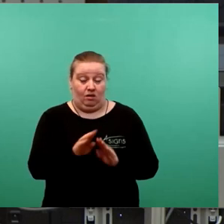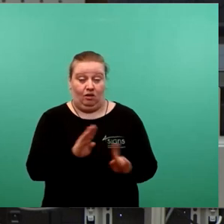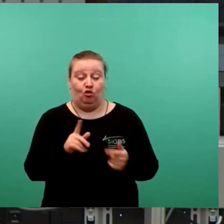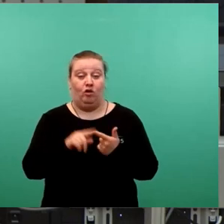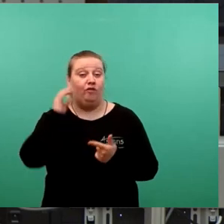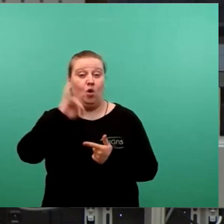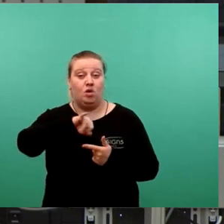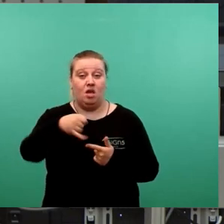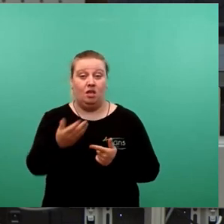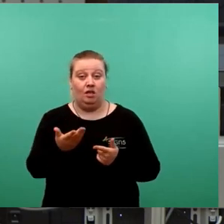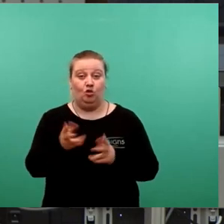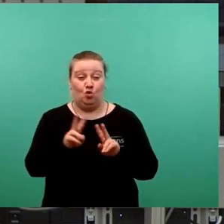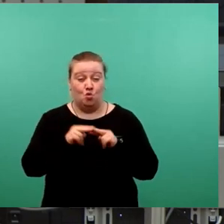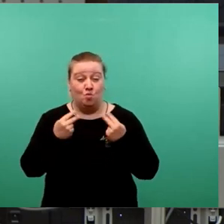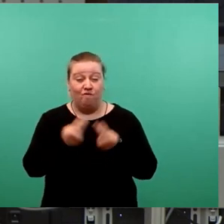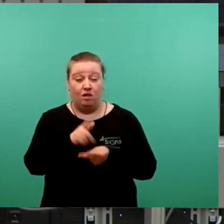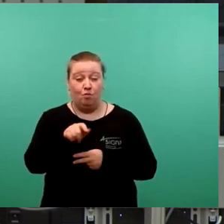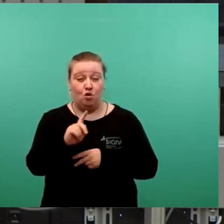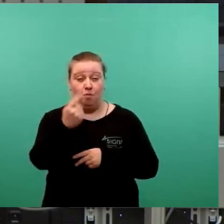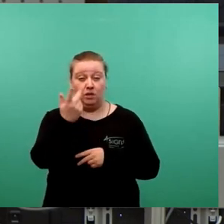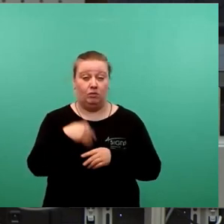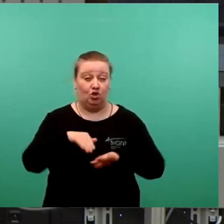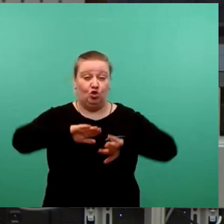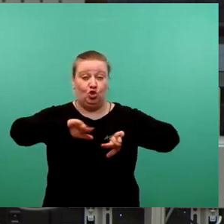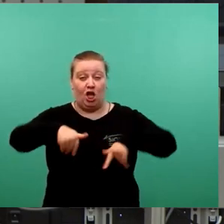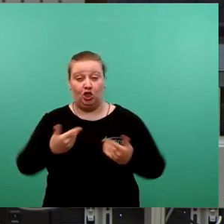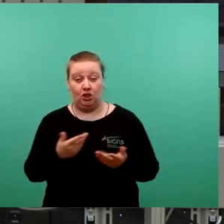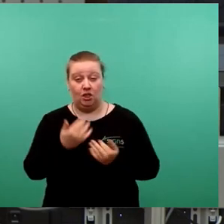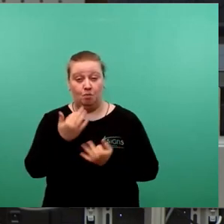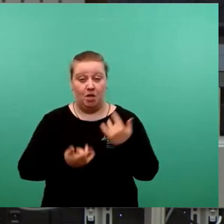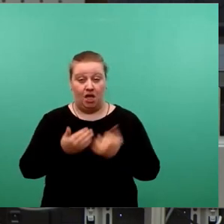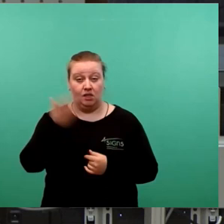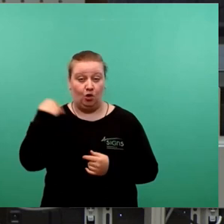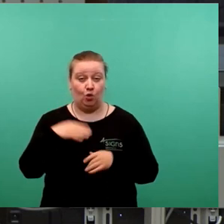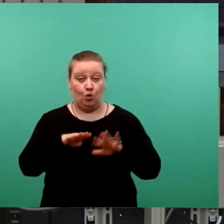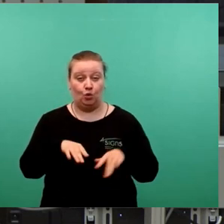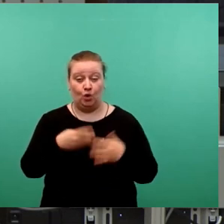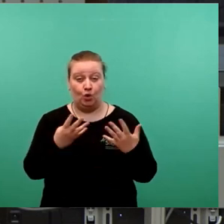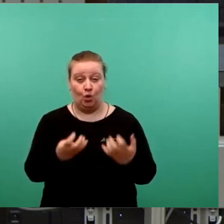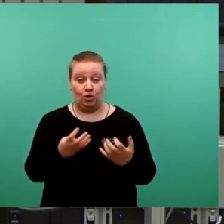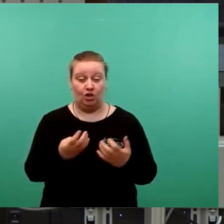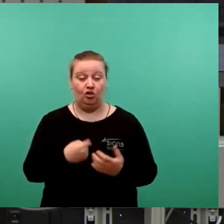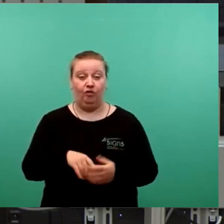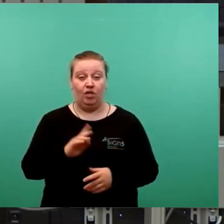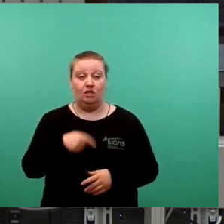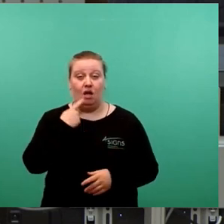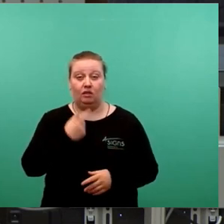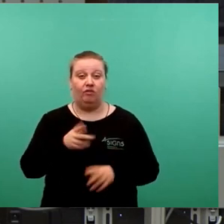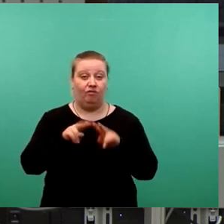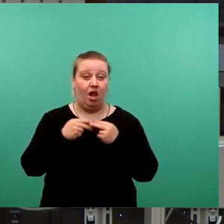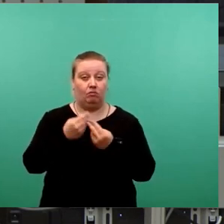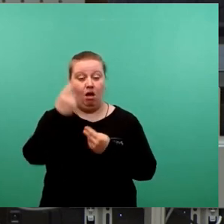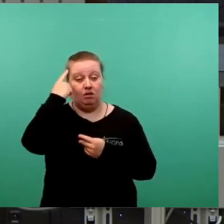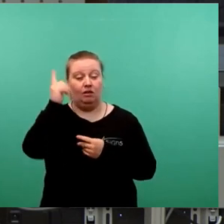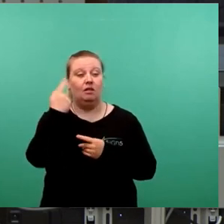so eine Umweltbürgermeisterin mit der schlechtesten Bilanz seit 1990, eine Ankündigungsweltmeisterin ist sie gewesen.